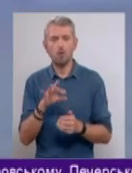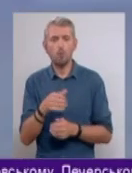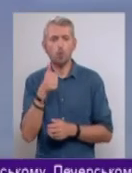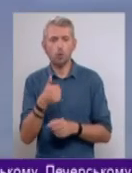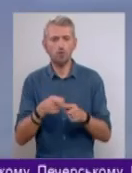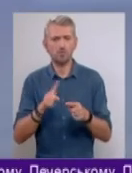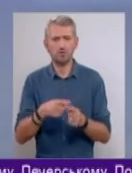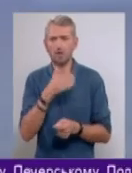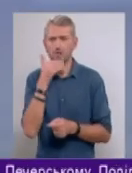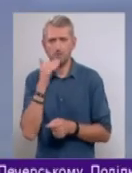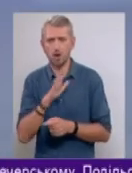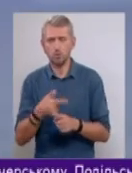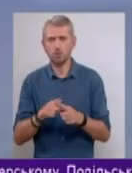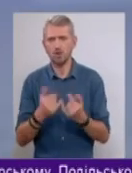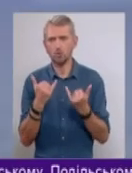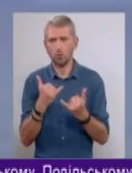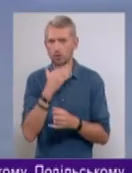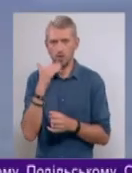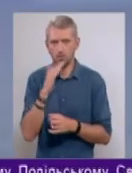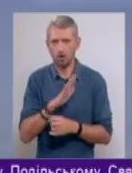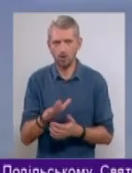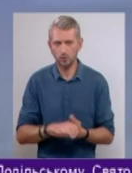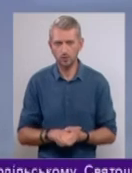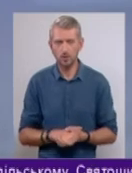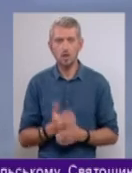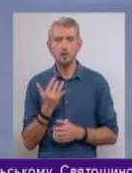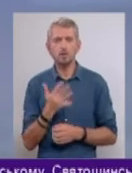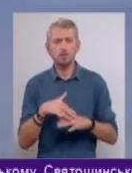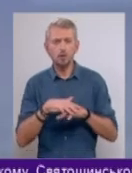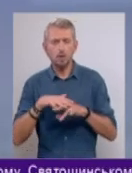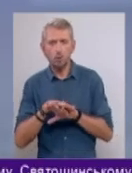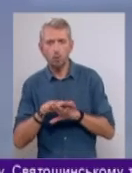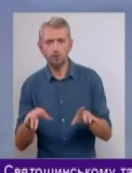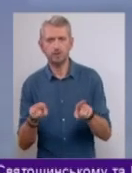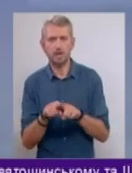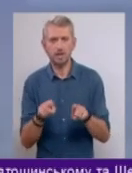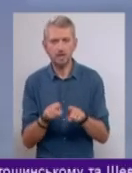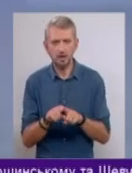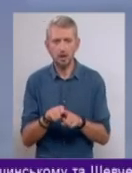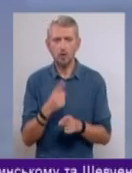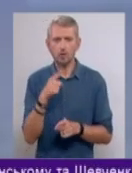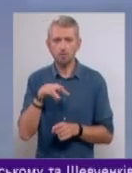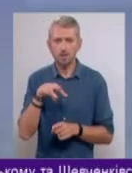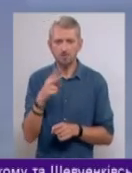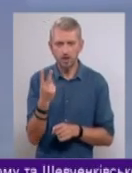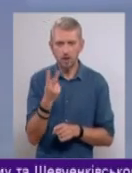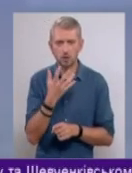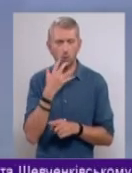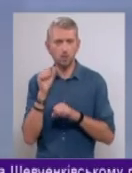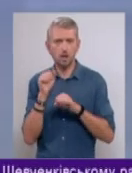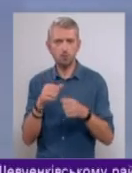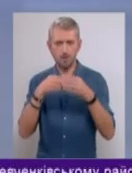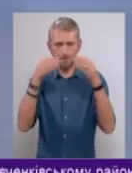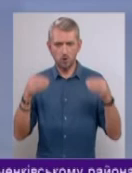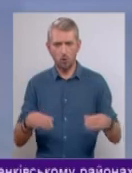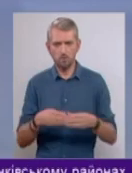небагато, тобто це сьогодні відносно небагато. Скільки не прораховувалося, такий квадратний метр, десь приблизно утеплення пінопластом на